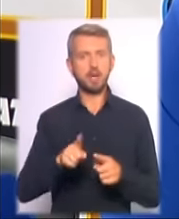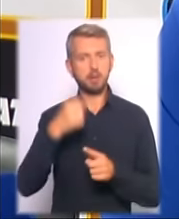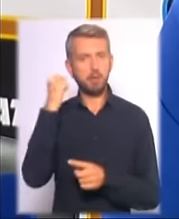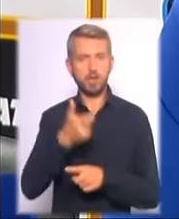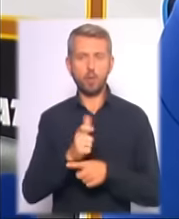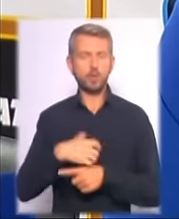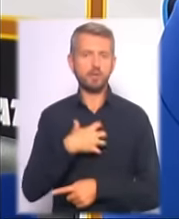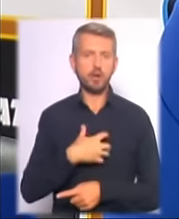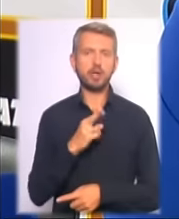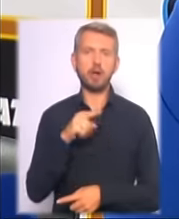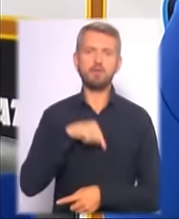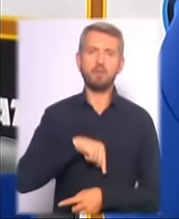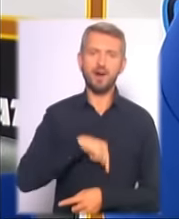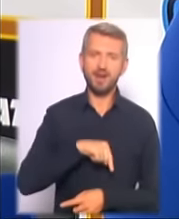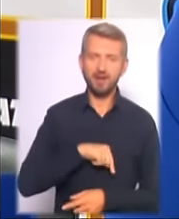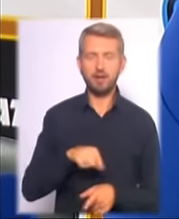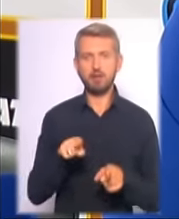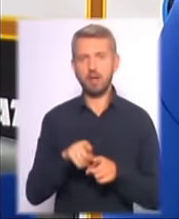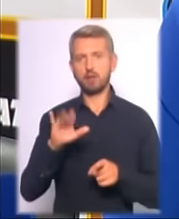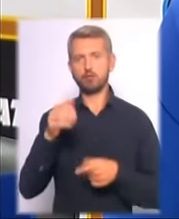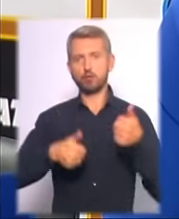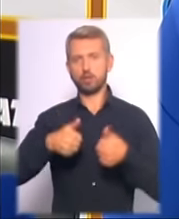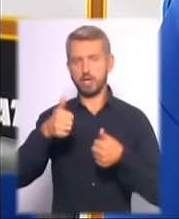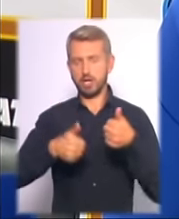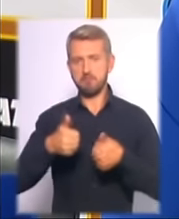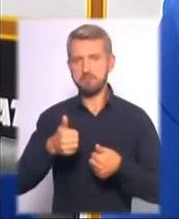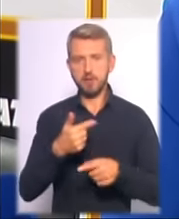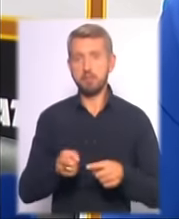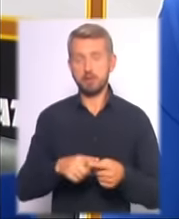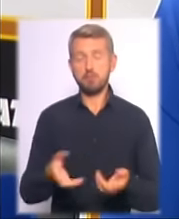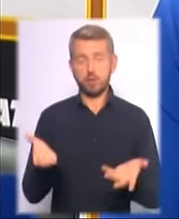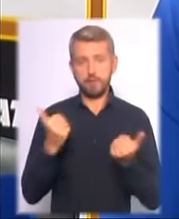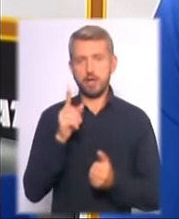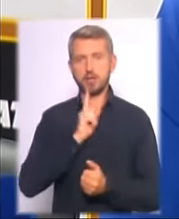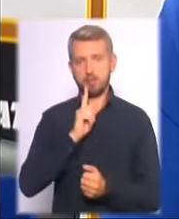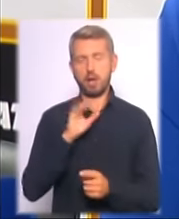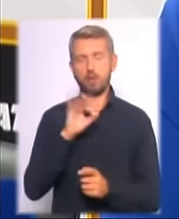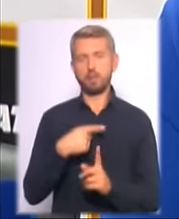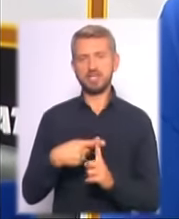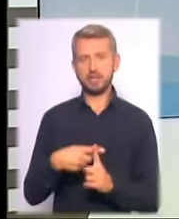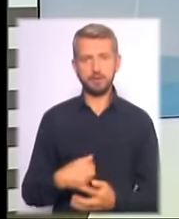важлива, як в моральному плані, так і в турнірному. Тому давайте поки позитивні.